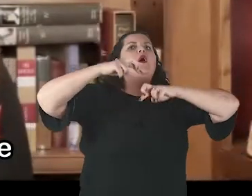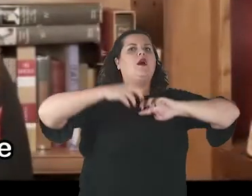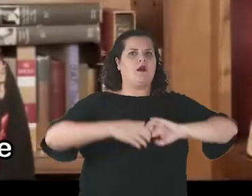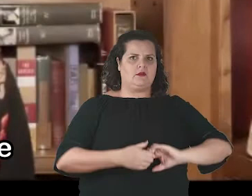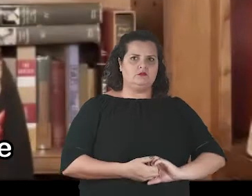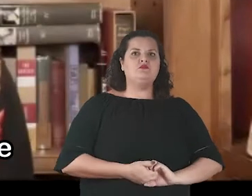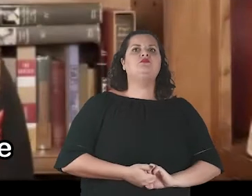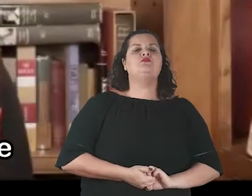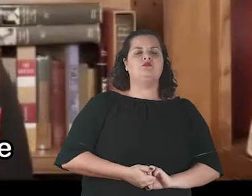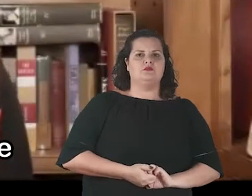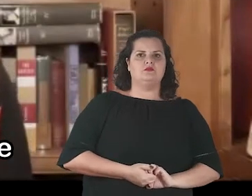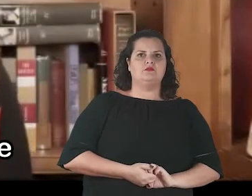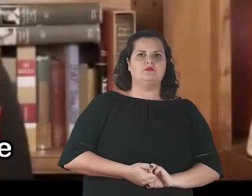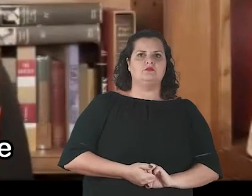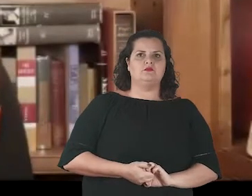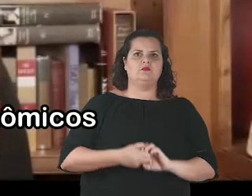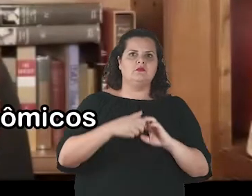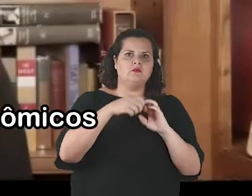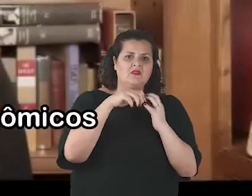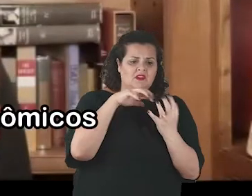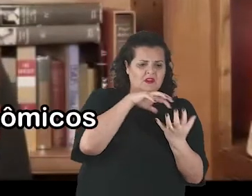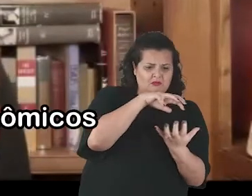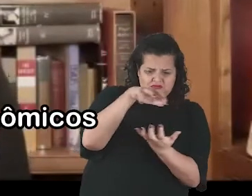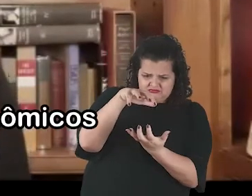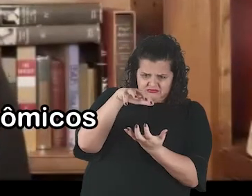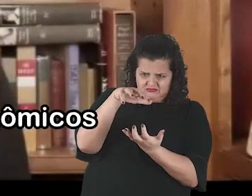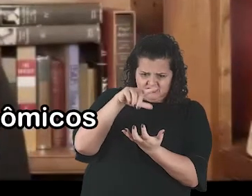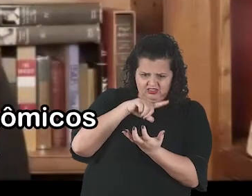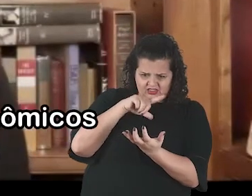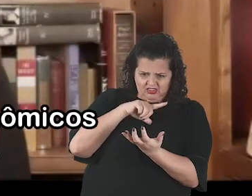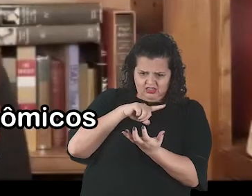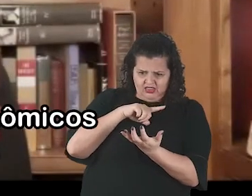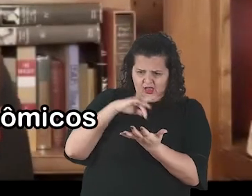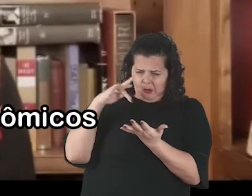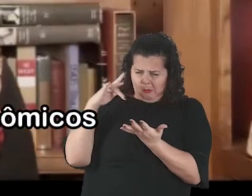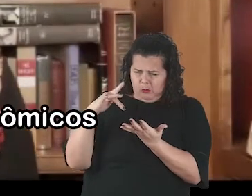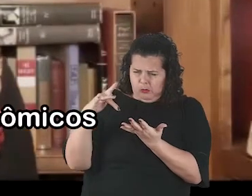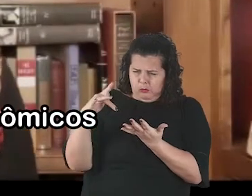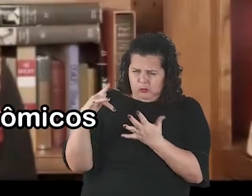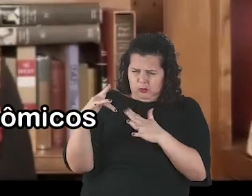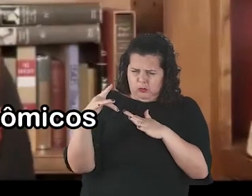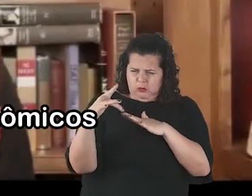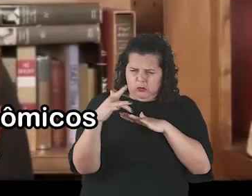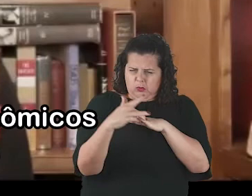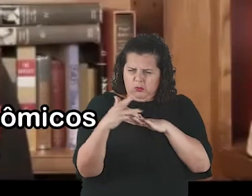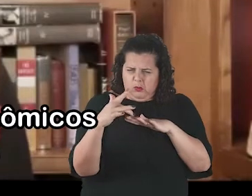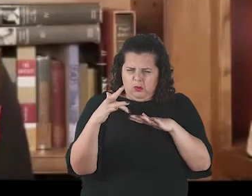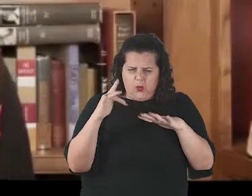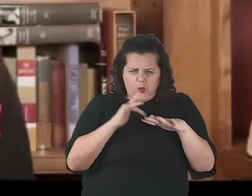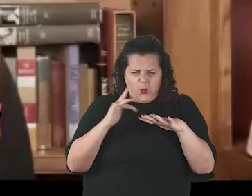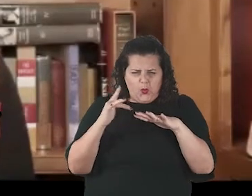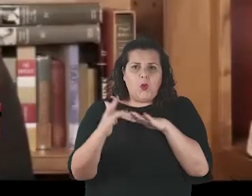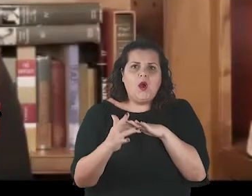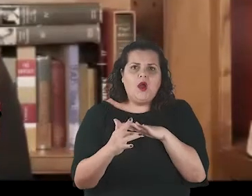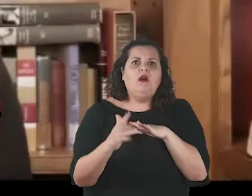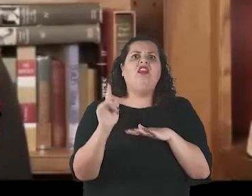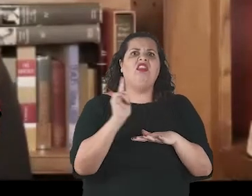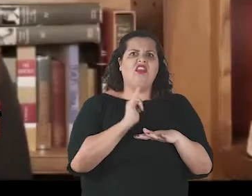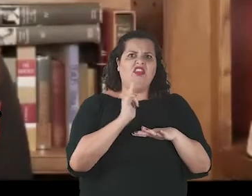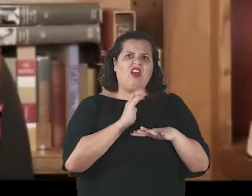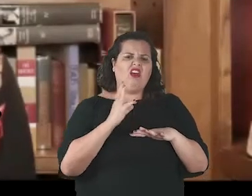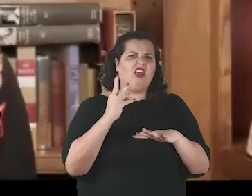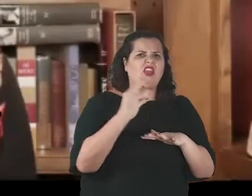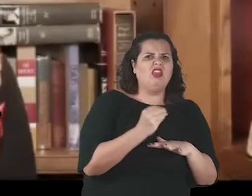rigorously engineered according to surveillance capitalism's economic imperatives, aiming to